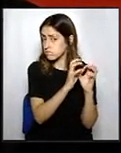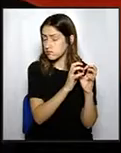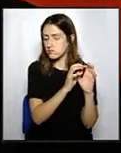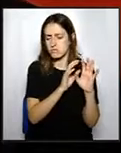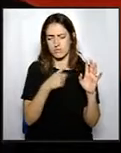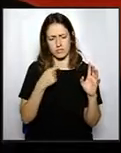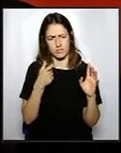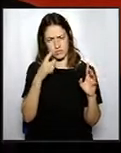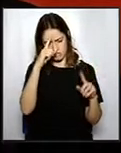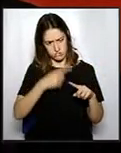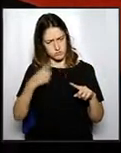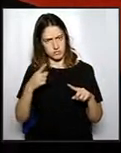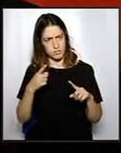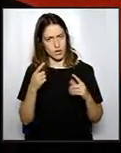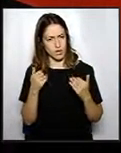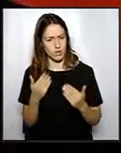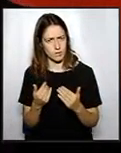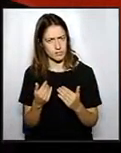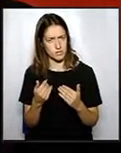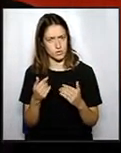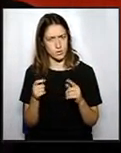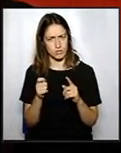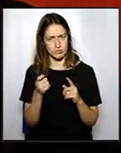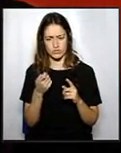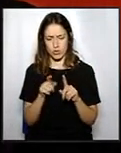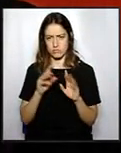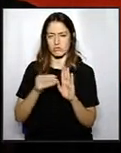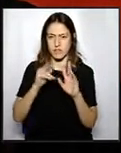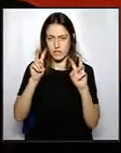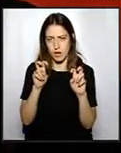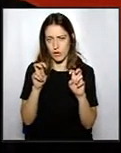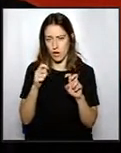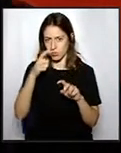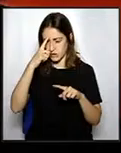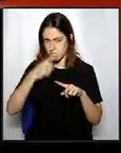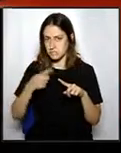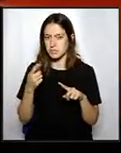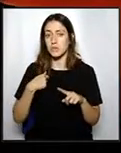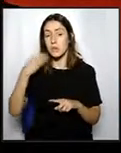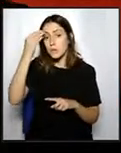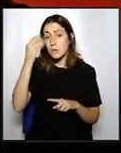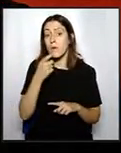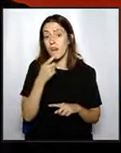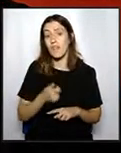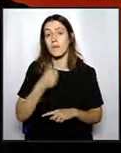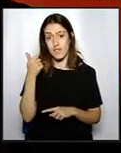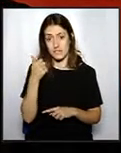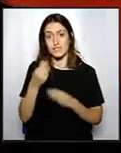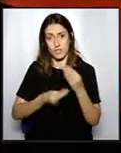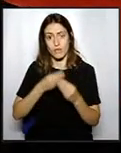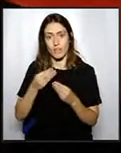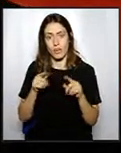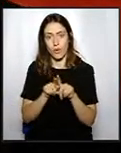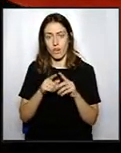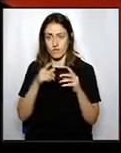tan precipitadament aquest cas, Jo crec que entenem que a nosaltres, doncs, ens hauria agradat més que això, doncs, s'hagués pogut